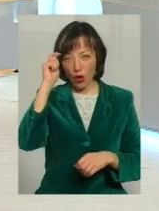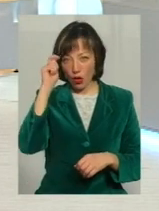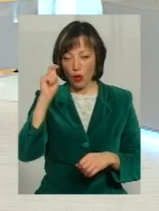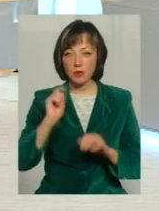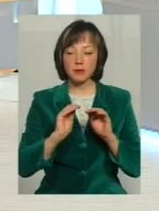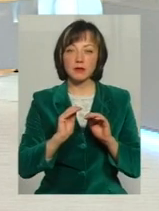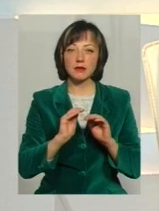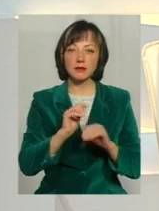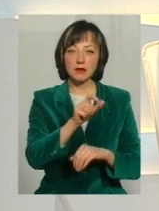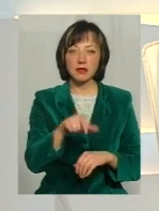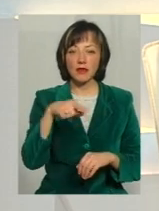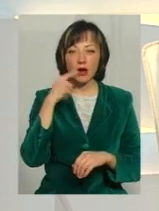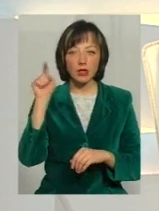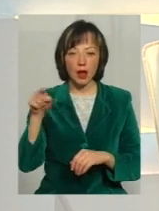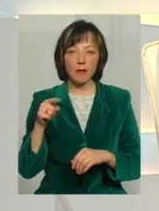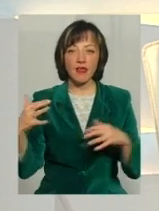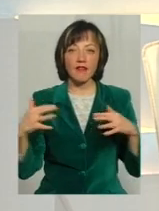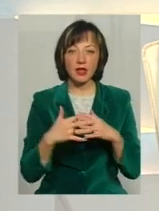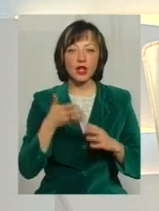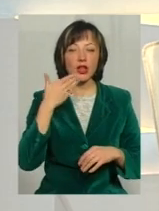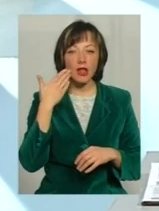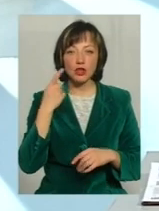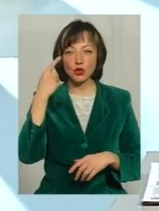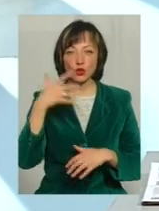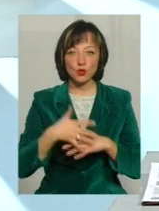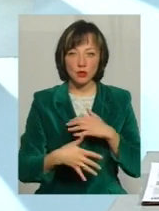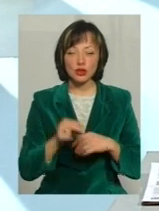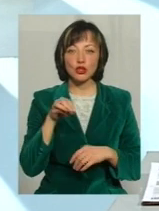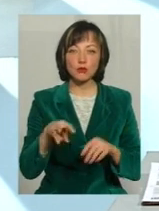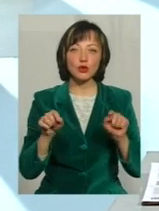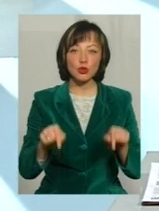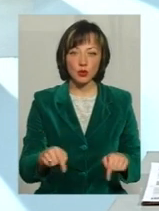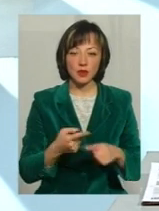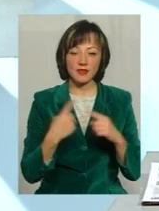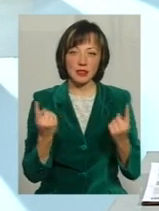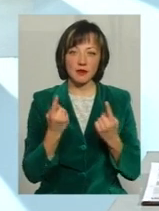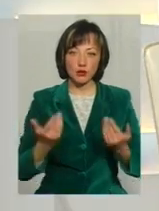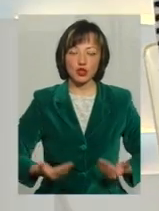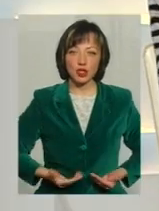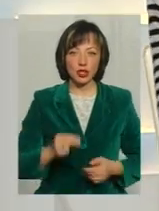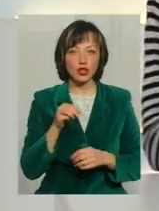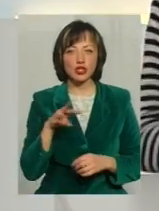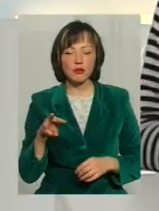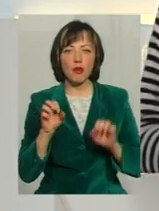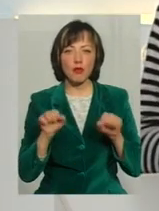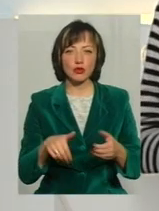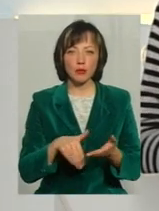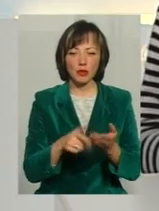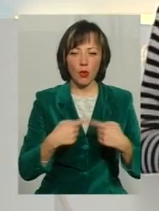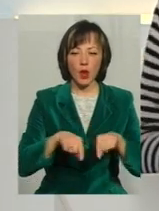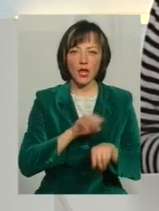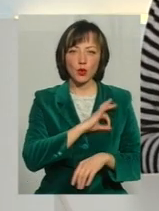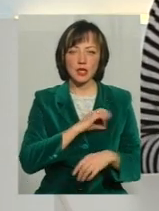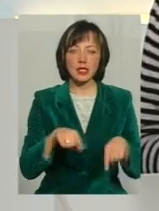кажуть, що там на війні їм легше і зрозуміліше, ніж тут у цивільному житті Чи можуть допомогти органи